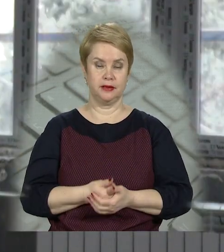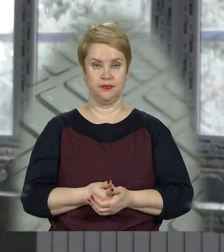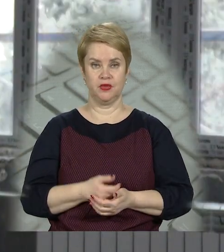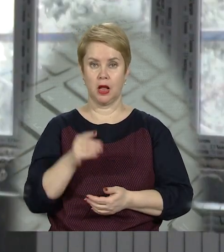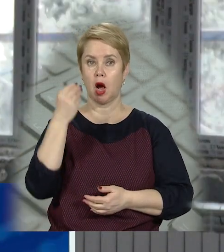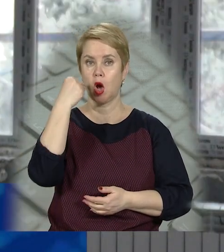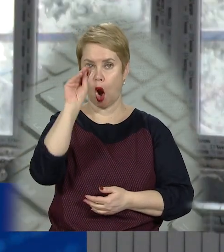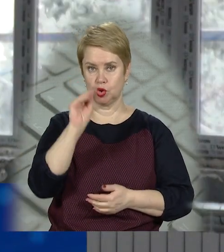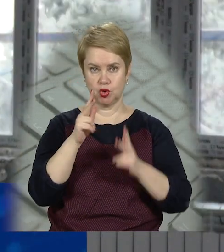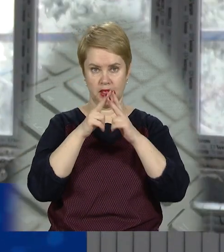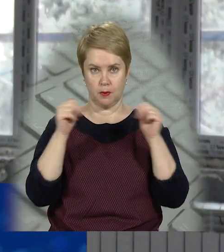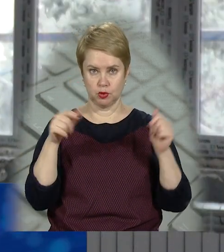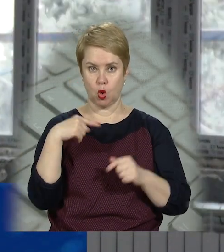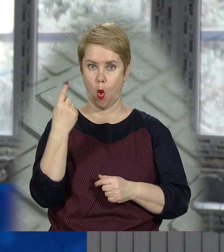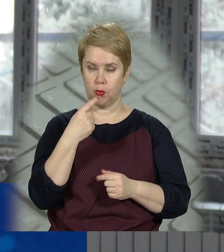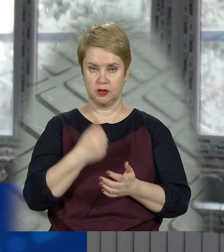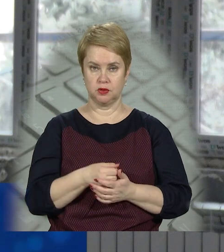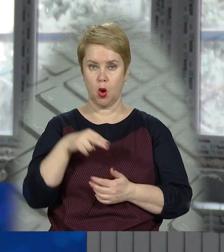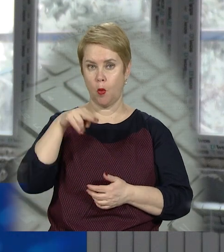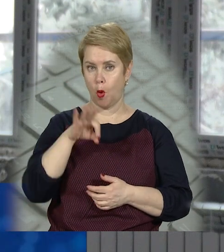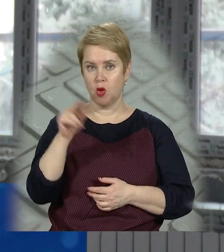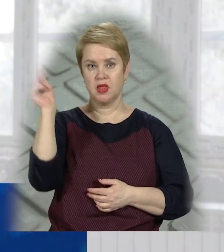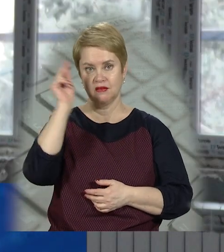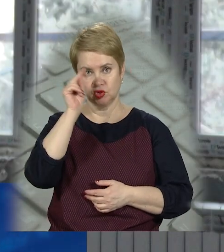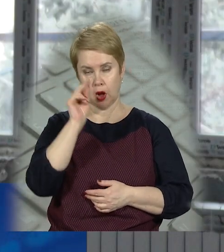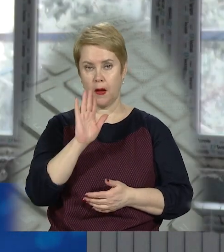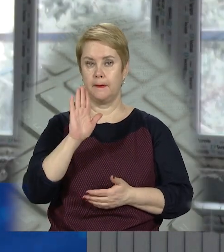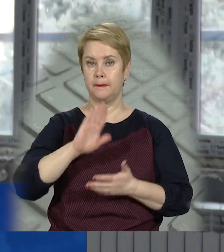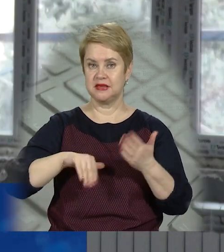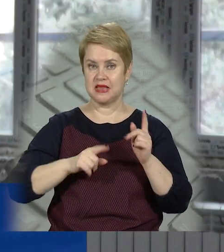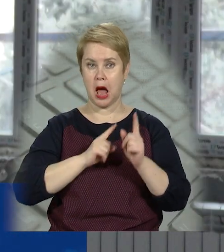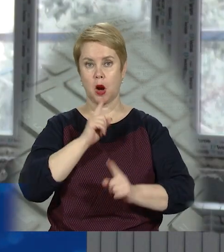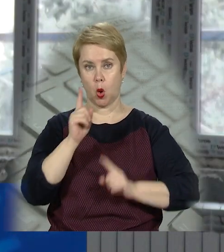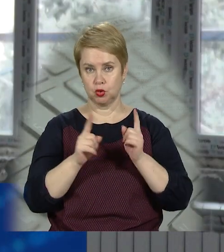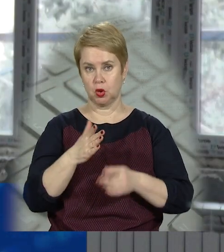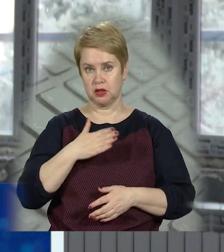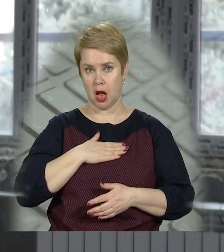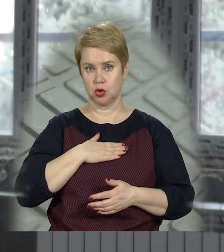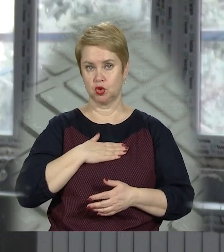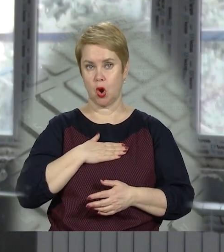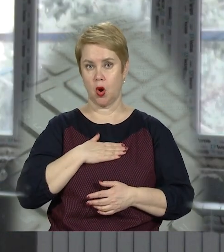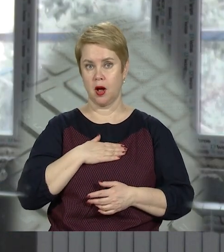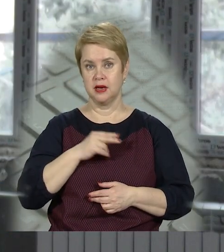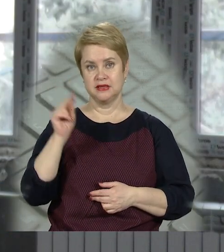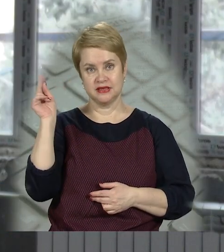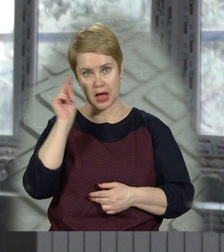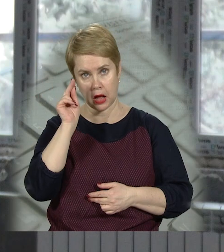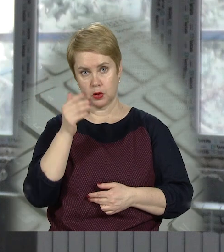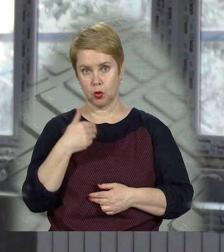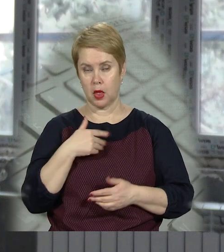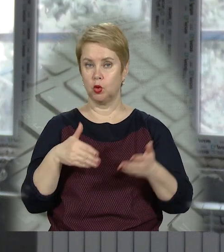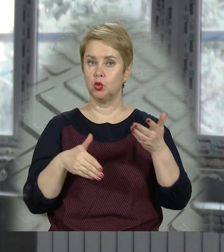кращий в Дніпропетровській області по навчанню. Після реконструкції нашого закладу нам